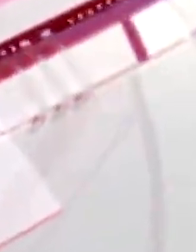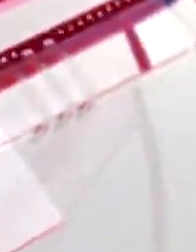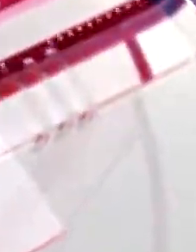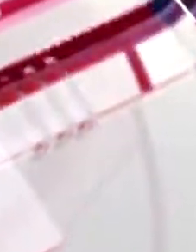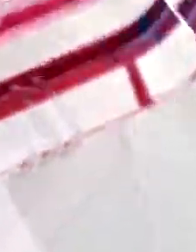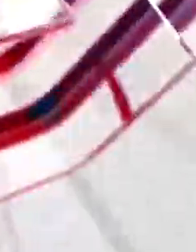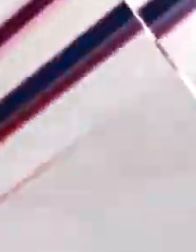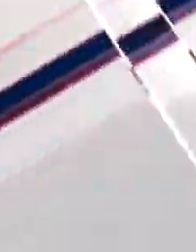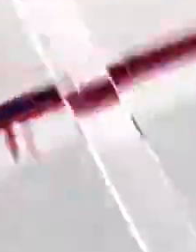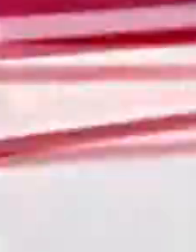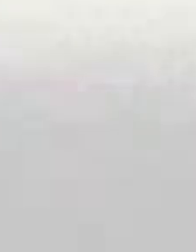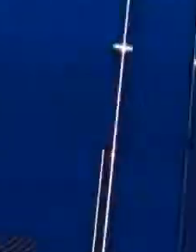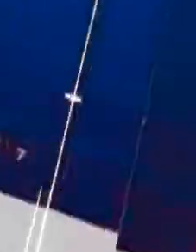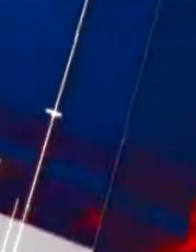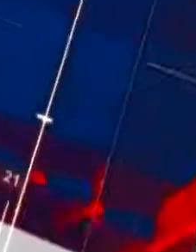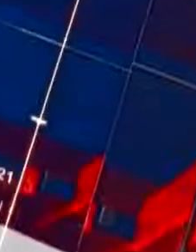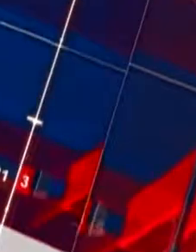Редактор субтитров.Семкин Корректор А.Егорова